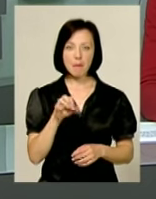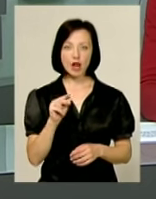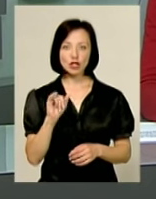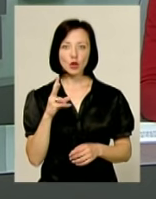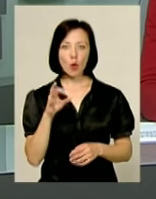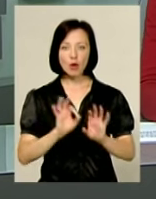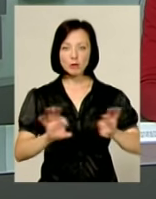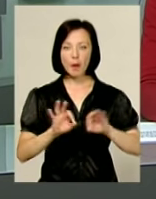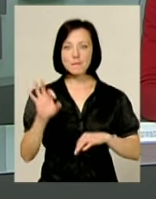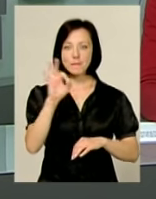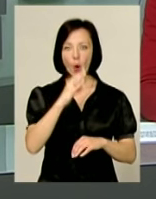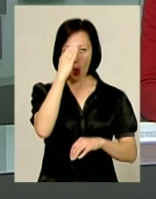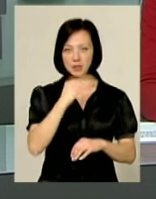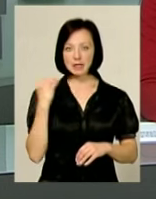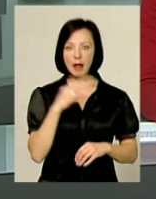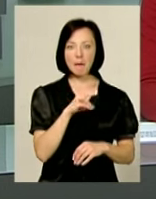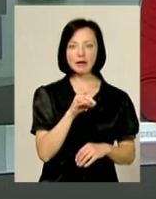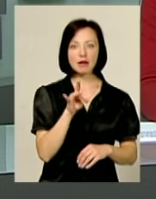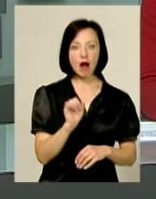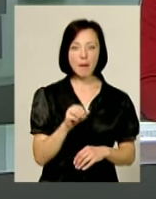костел Петра і Павла у Кам'янці-Подільському.